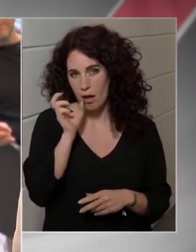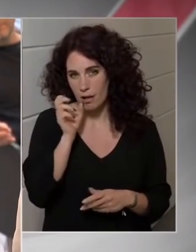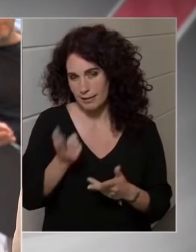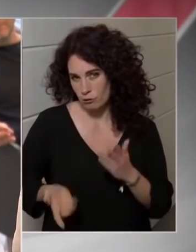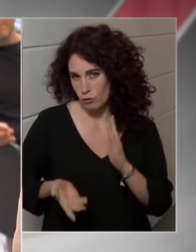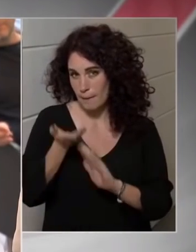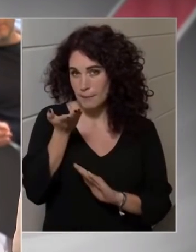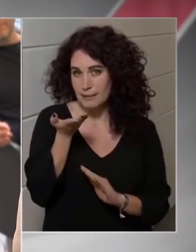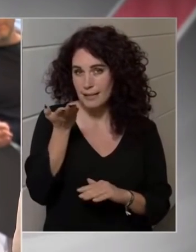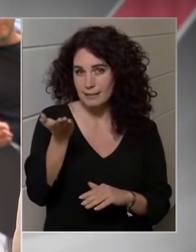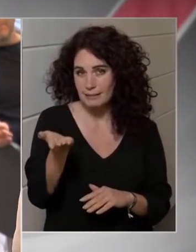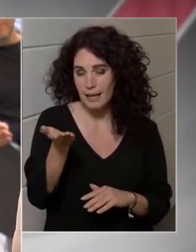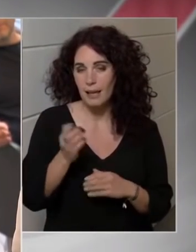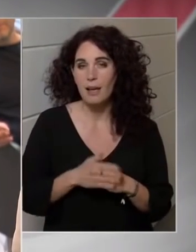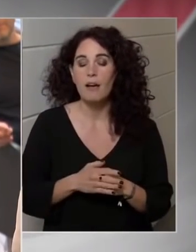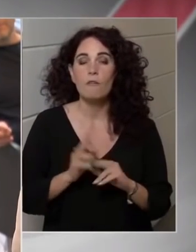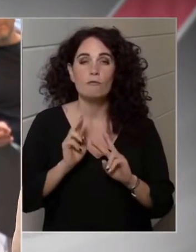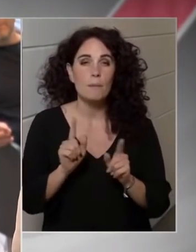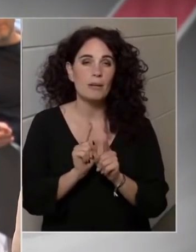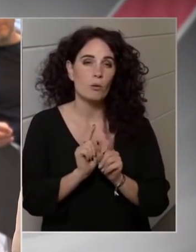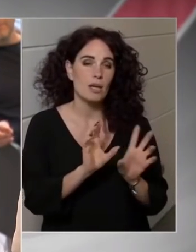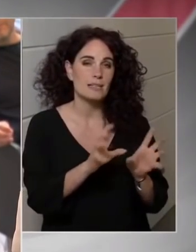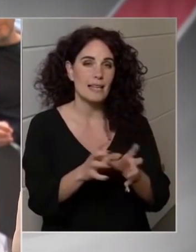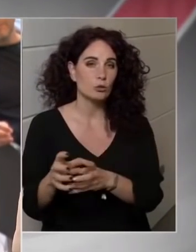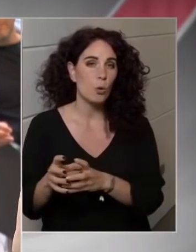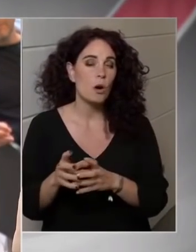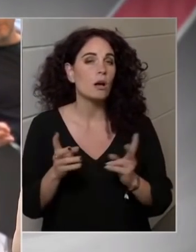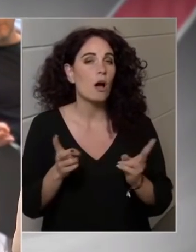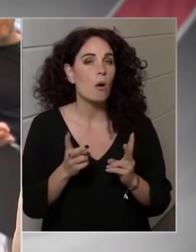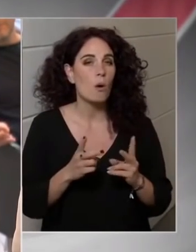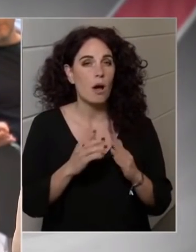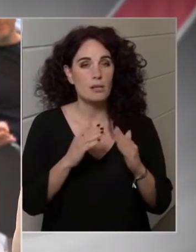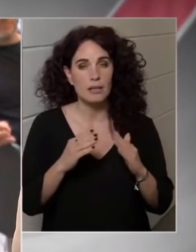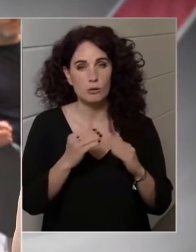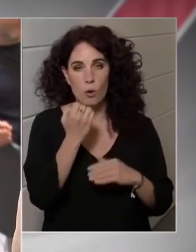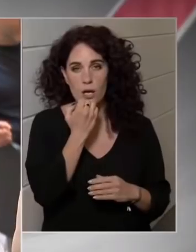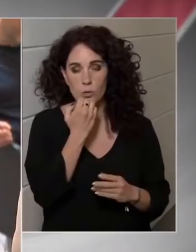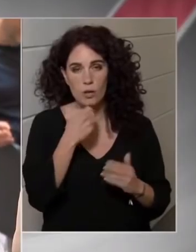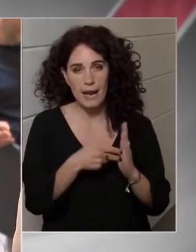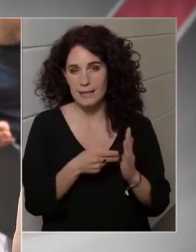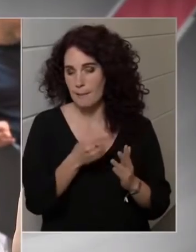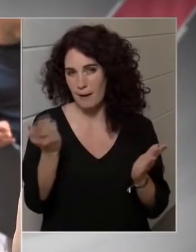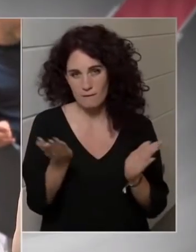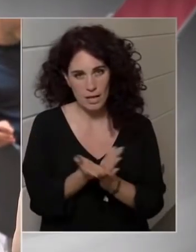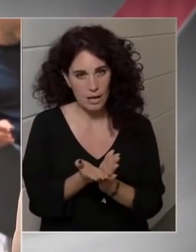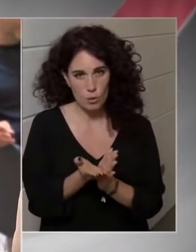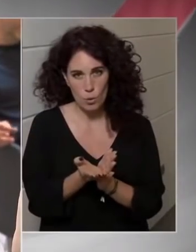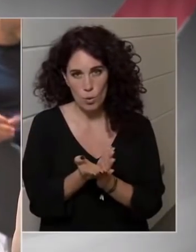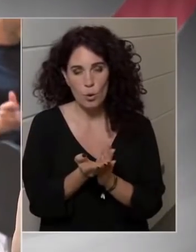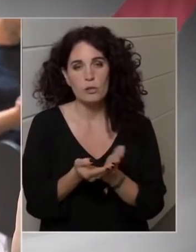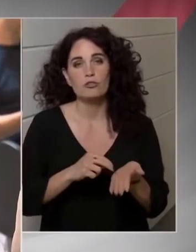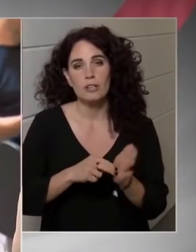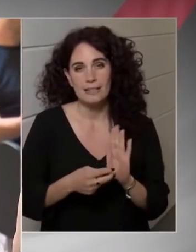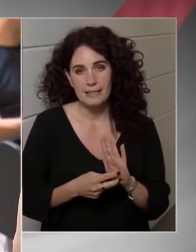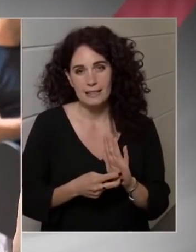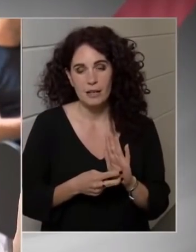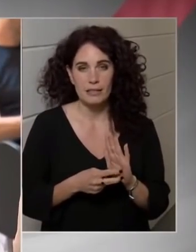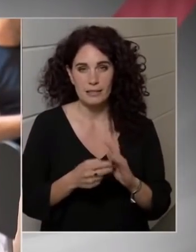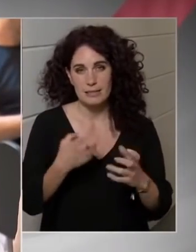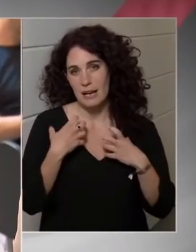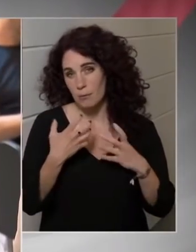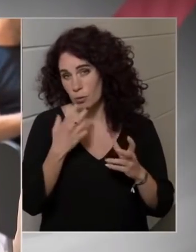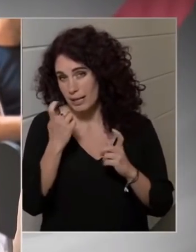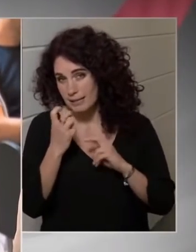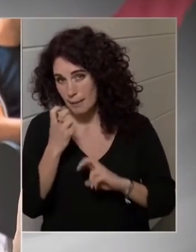hogy vannak még szektorok, ahol a hazai tulajdonaránya nem megfelelő, tehát ahol a stratégiai szektornak számít, és